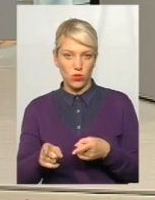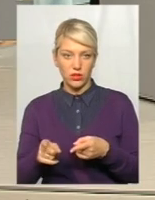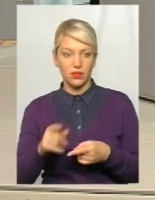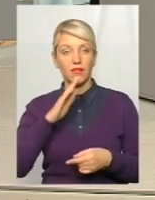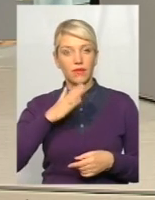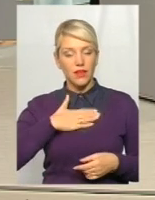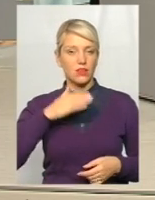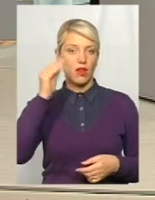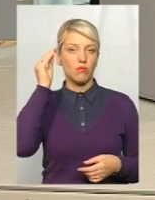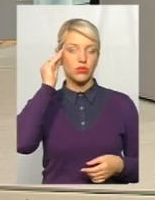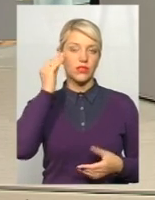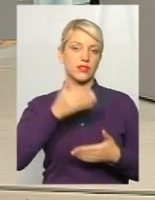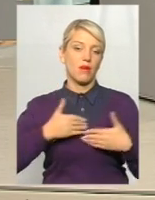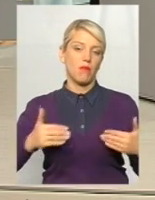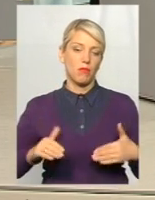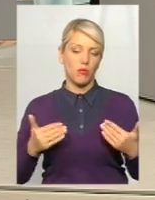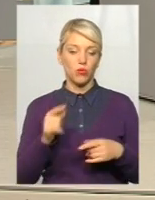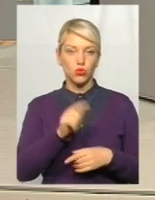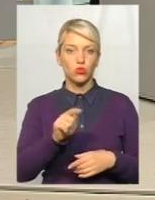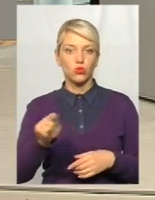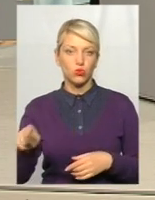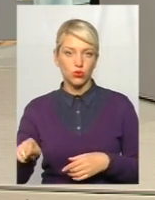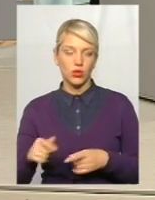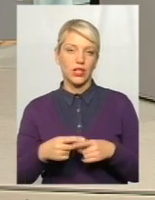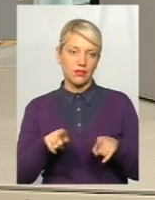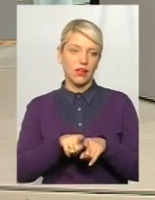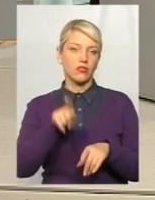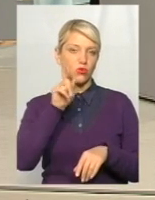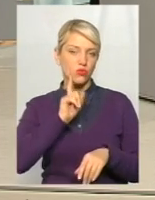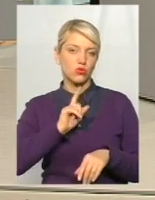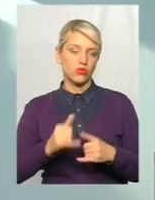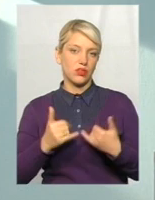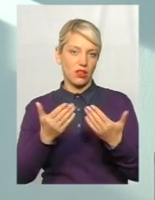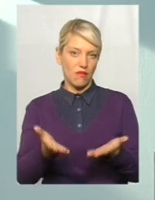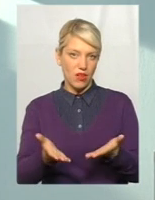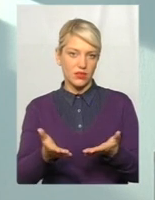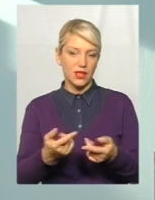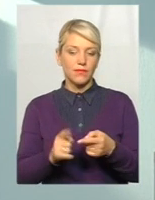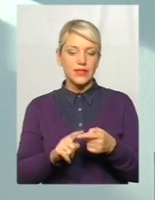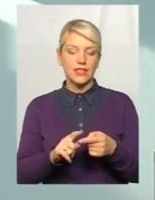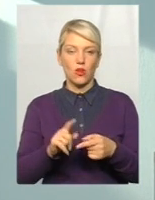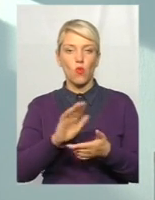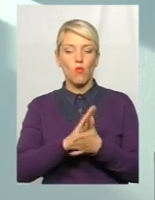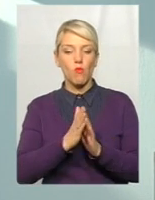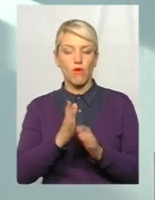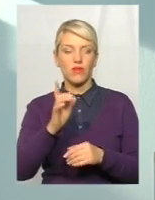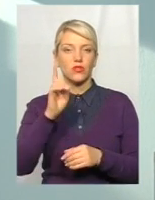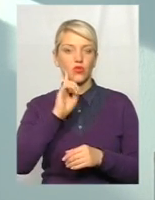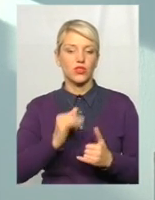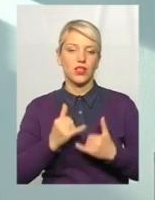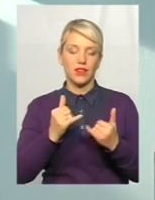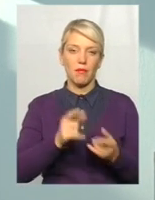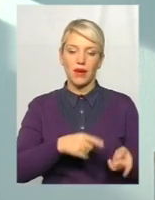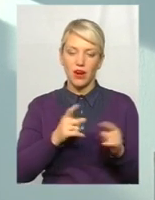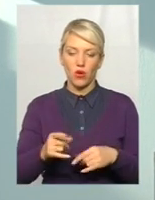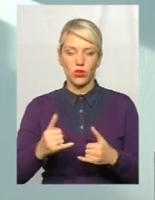Наша позиція, ми пропонуємо те, і те, то, які-то зручність для вас, готові максимально зручні умови щодо переходу, щодо навчання, щодо